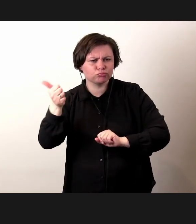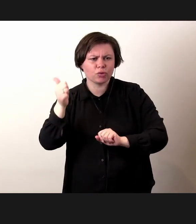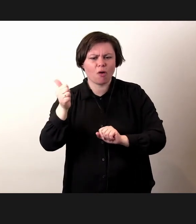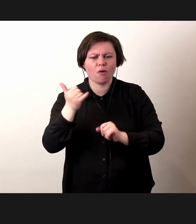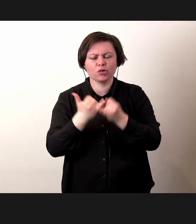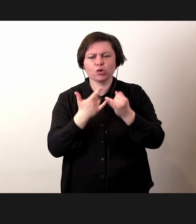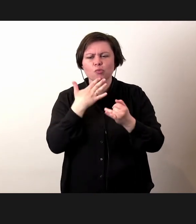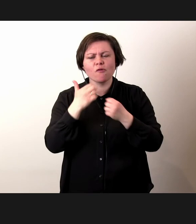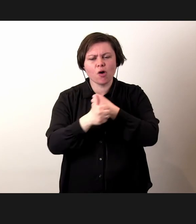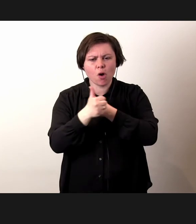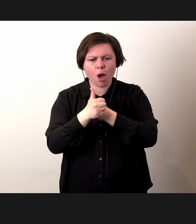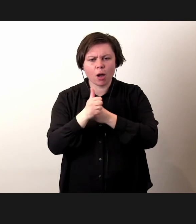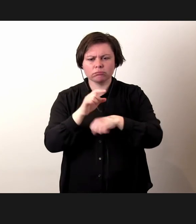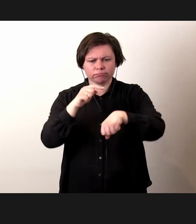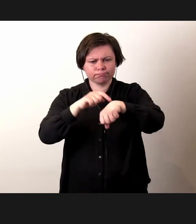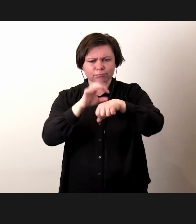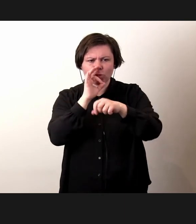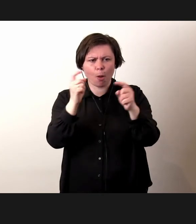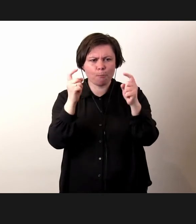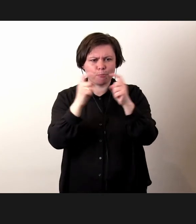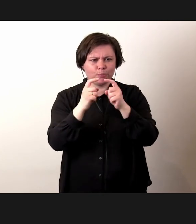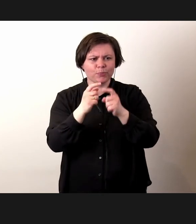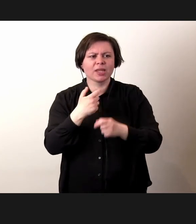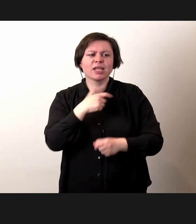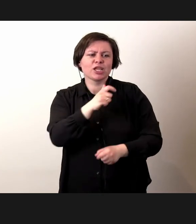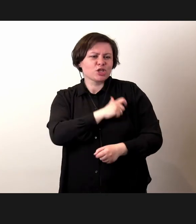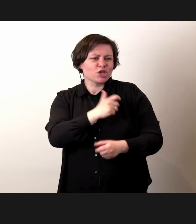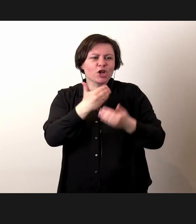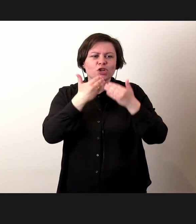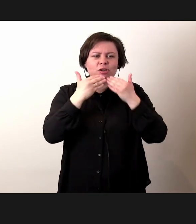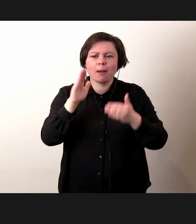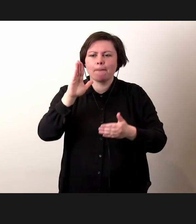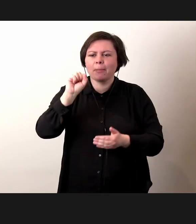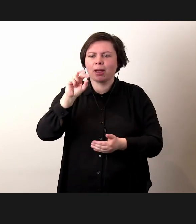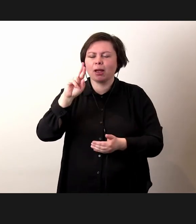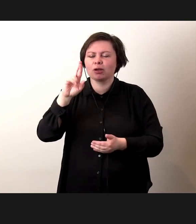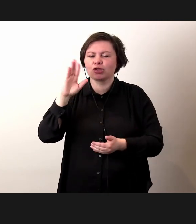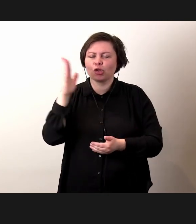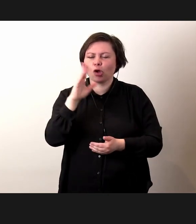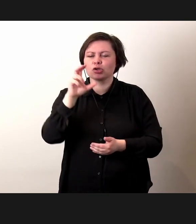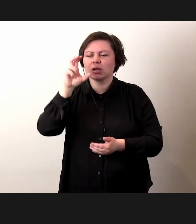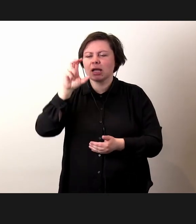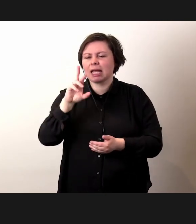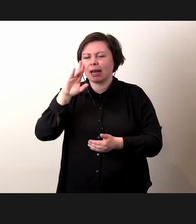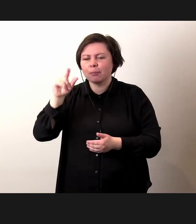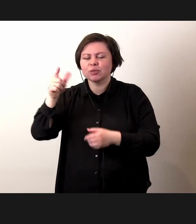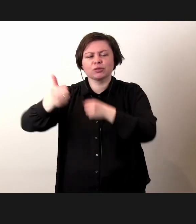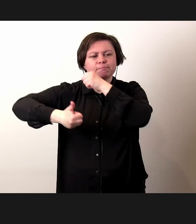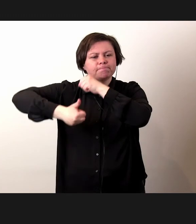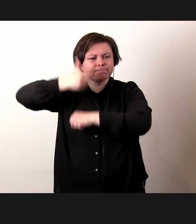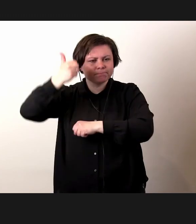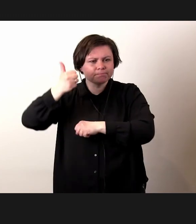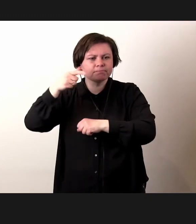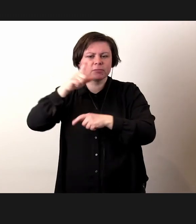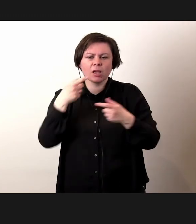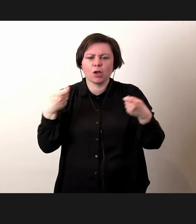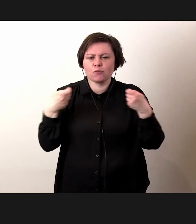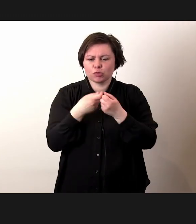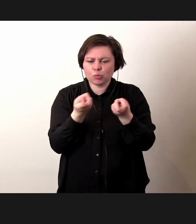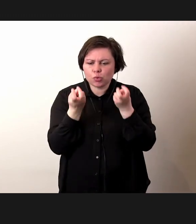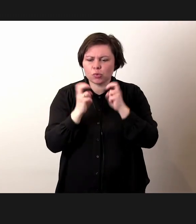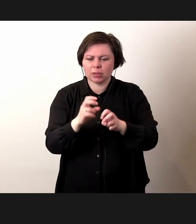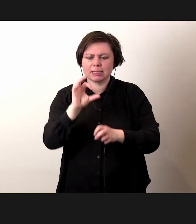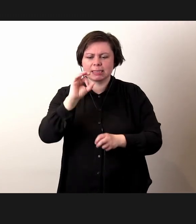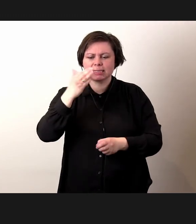jeżeli chodzi o punktualność. Serdeczne dzięki Bartosz Hrabski, Chief Technological Officer i współzałożyciel